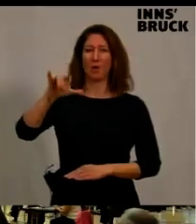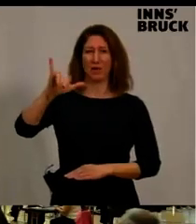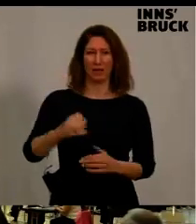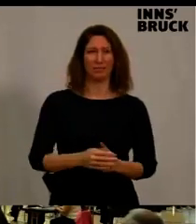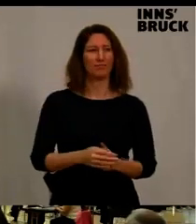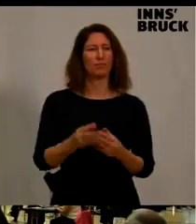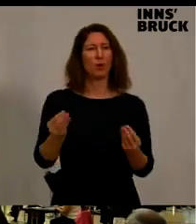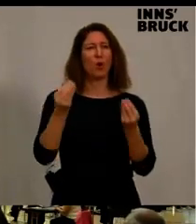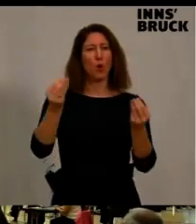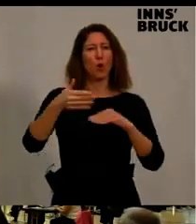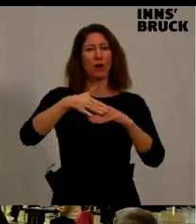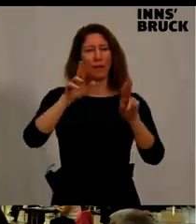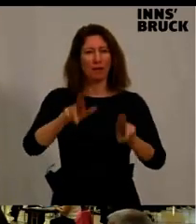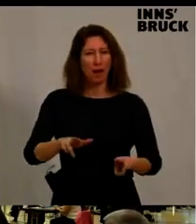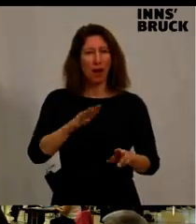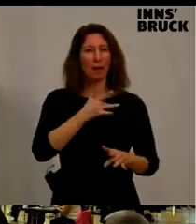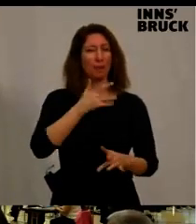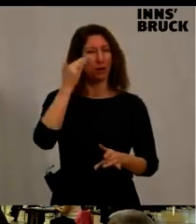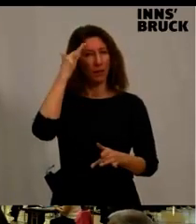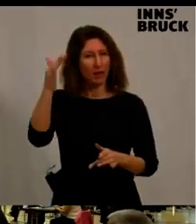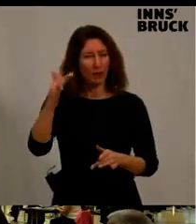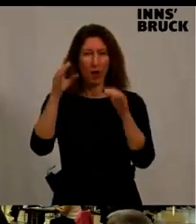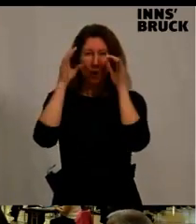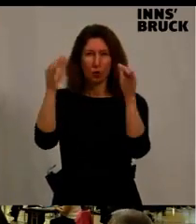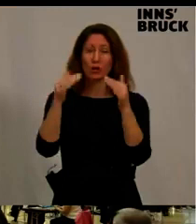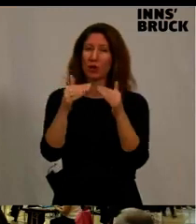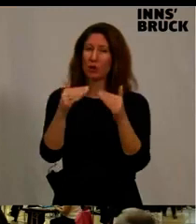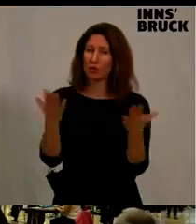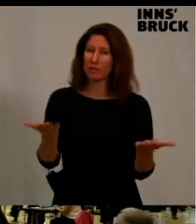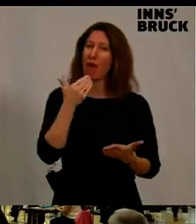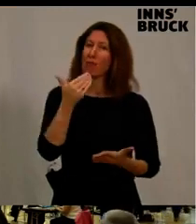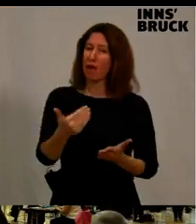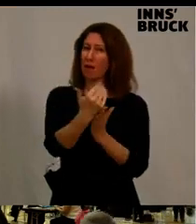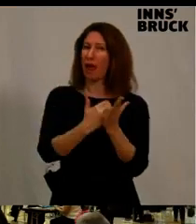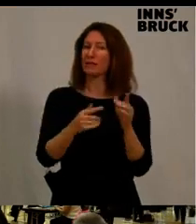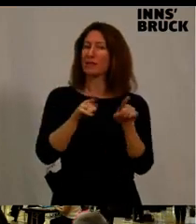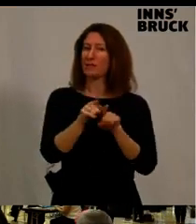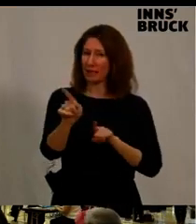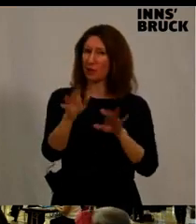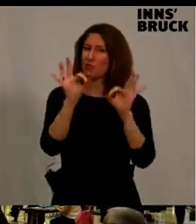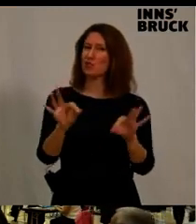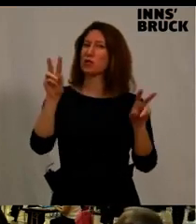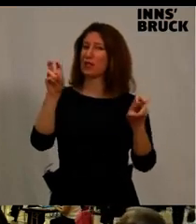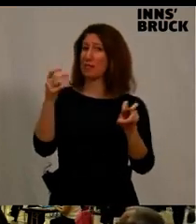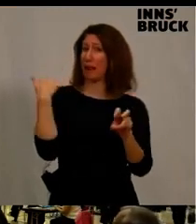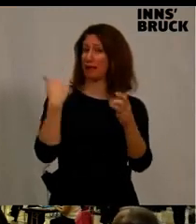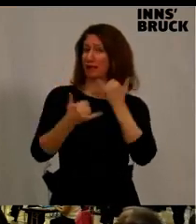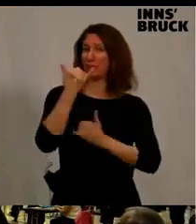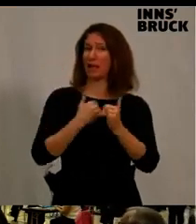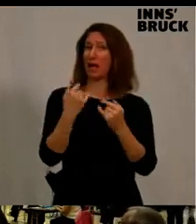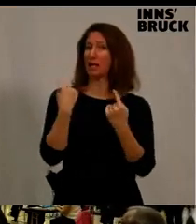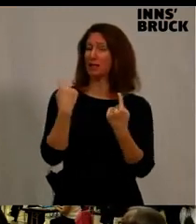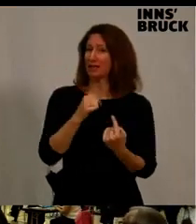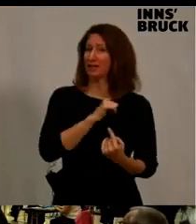Frau Gemeinderat, Bürgermeister, die Zuseher zu Hause, danke der Liste Fritz, ein sehr gutes Thema. Wir haben es ja letztes Jahr schon mal gehabt, wo wir gesagt haben, Jahre,